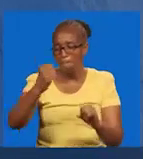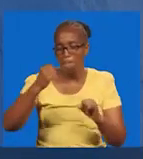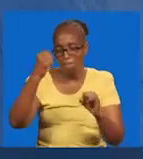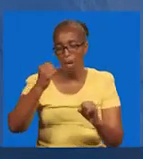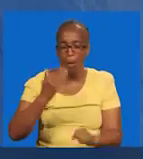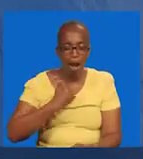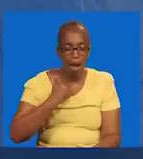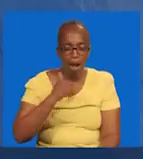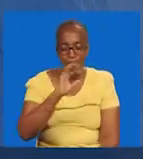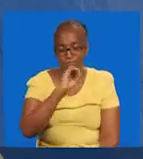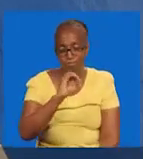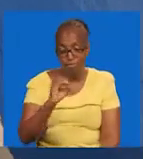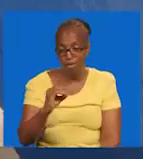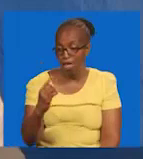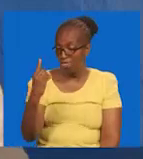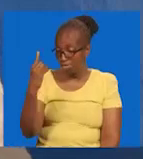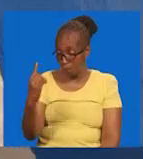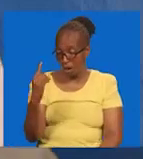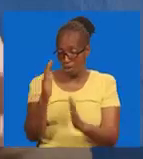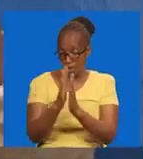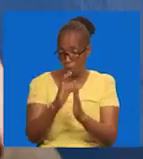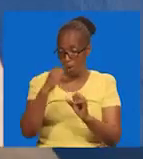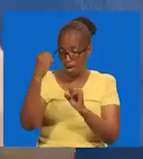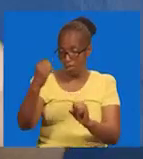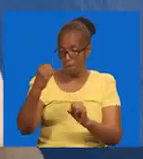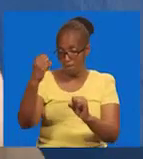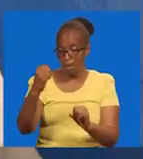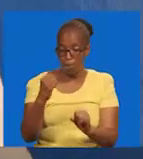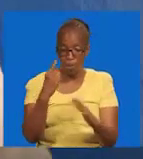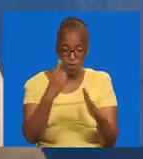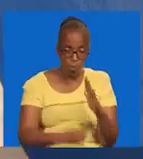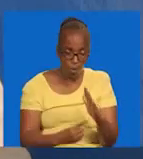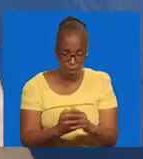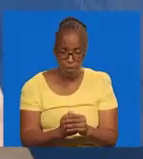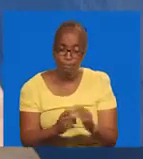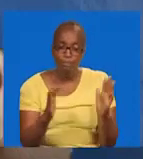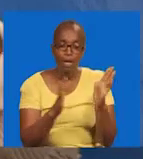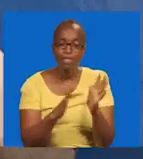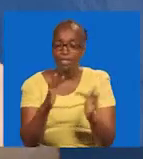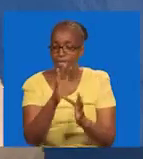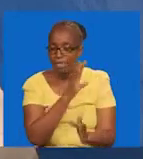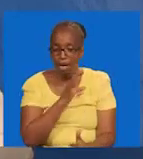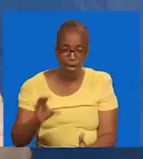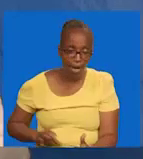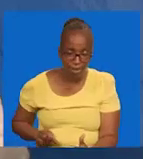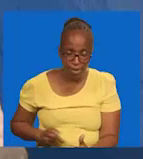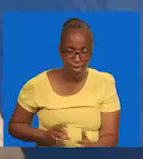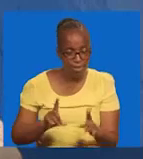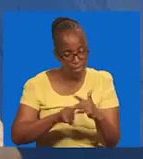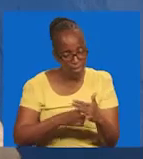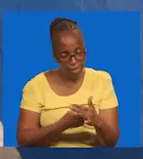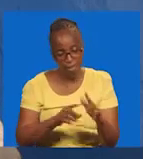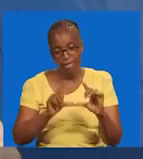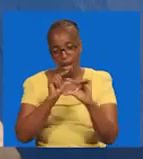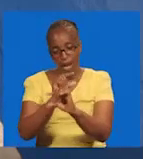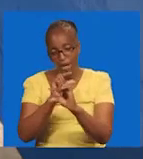Anawezo. Mwenye wezo ni hui wambayo tunafurai ya kufufuka kwake kwa siku ya leo. Kama Yesu Kristo